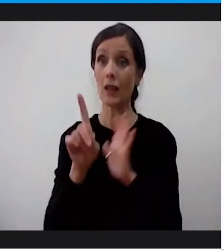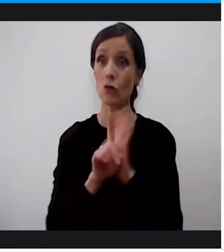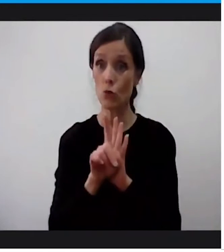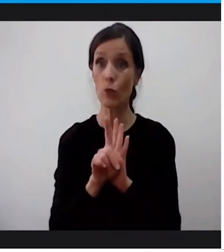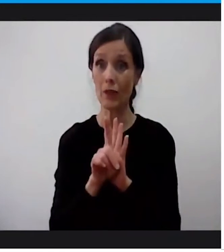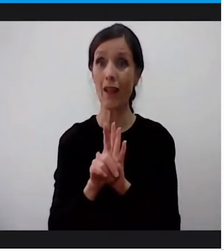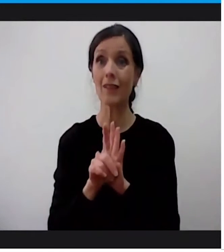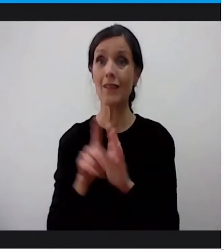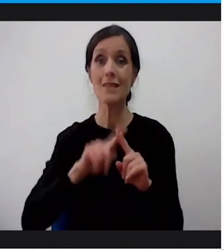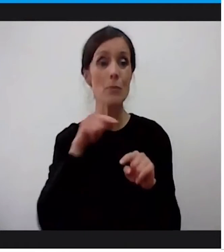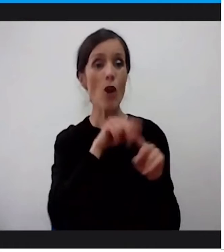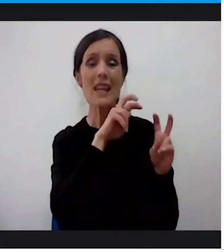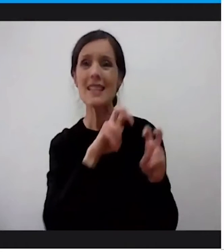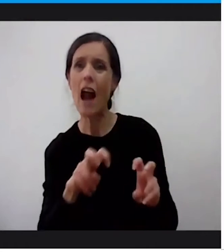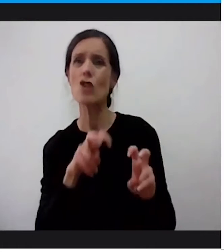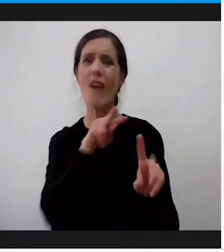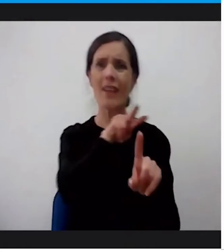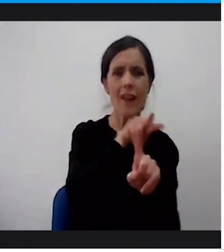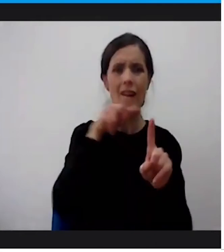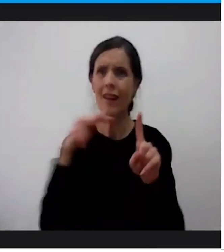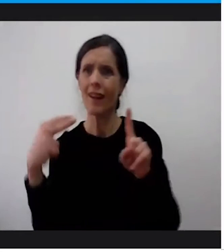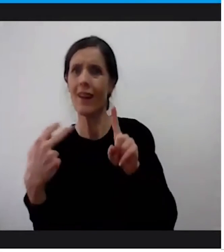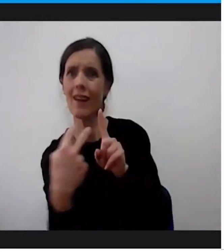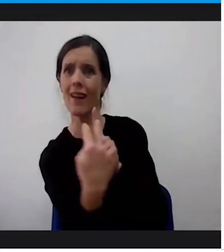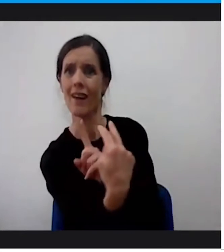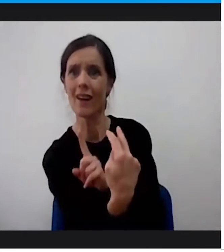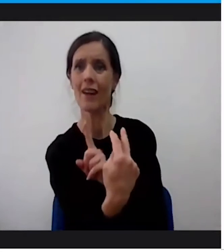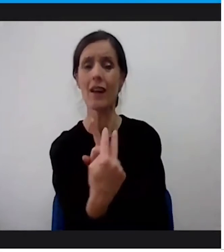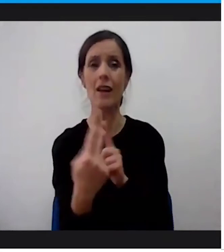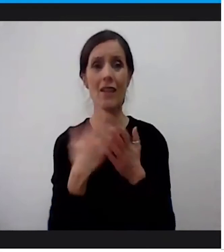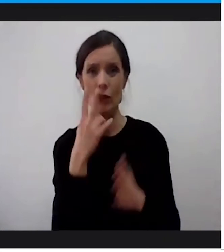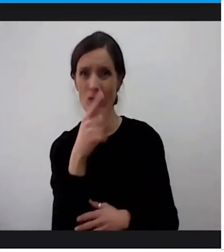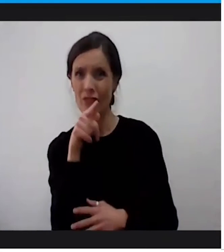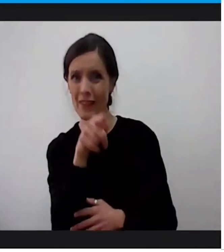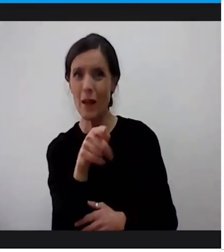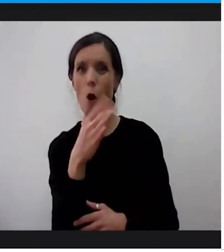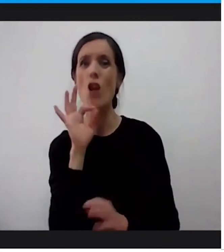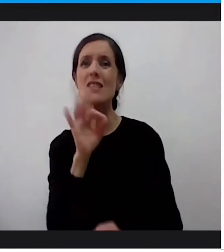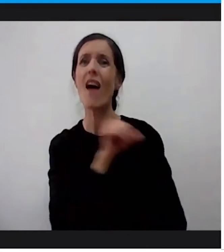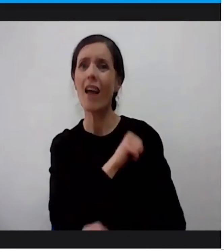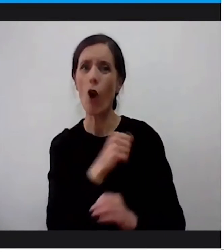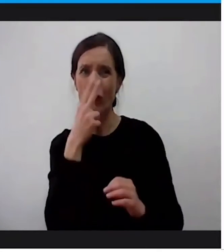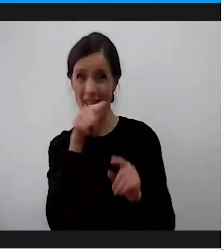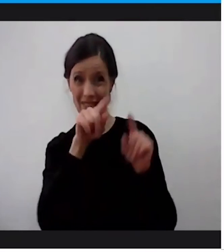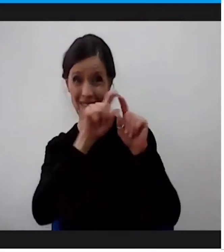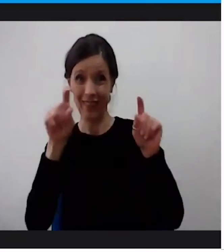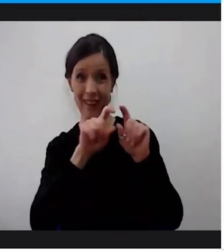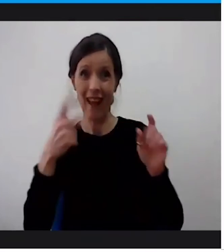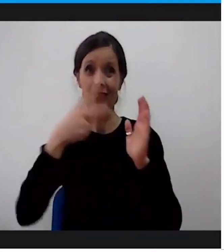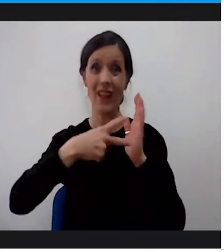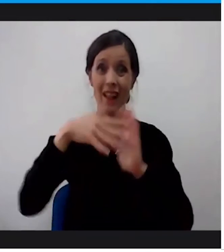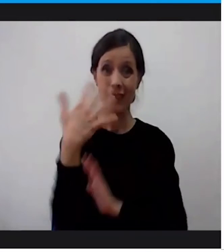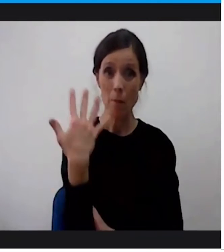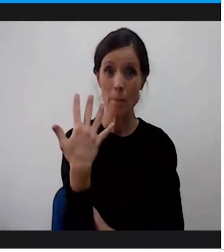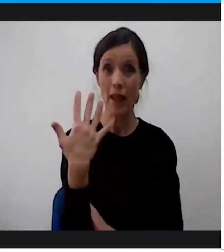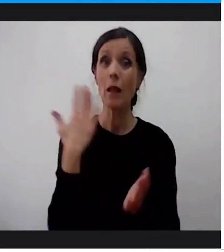više strukih pokazatelja i imamo kao što vidite da iz godine u godinu ako pratimo na ovom grafikonu 2005. to je